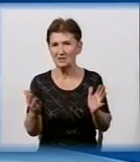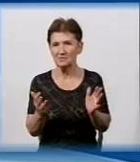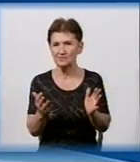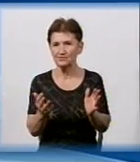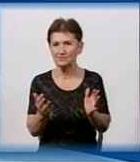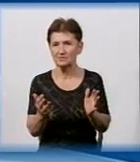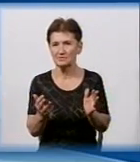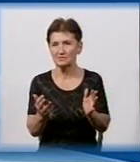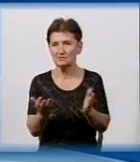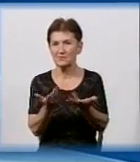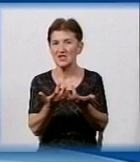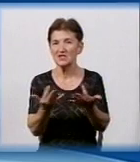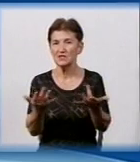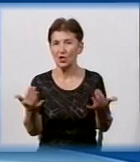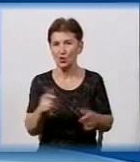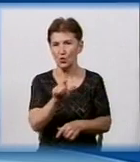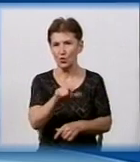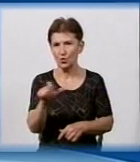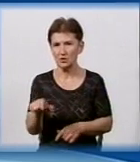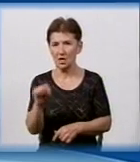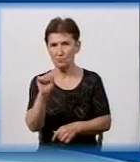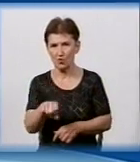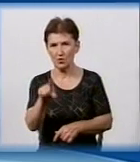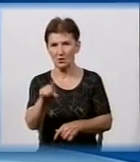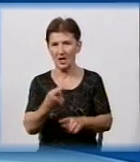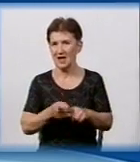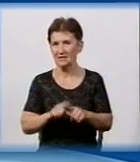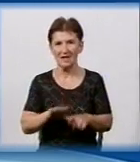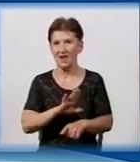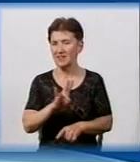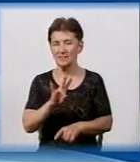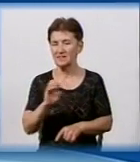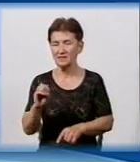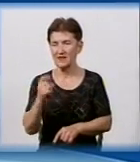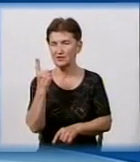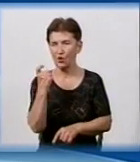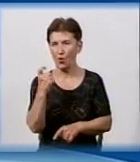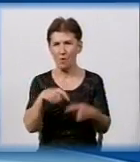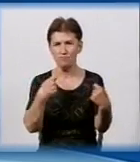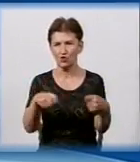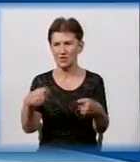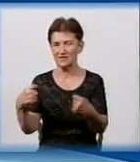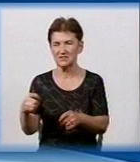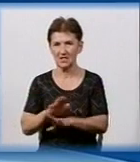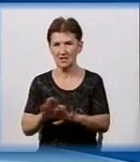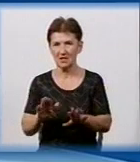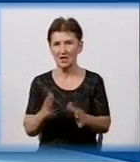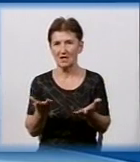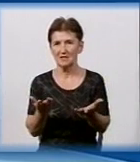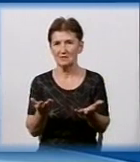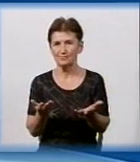умовно кажучи, скільки людей їх потенційно могло нанести? Тобто, це не сто продавців, це їх менше. Наскільки